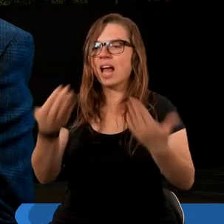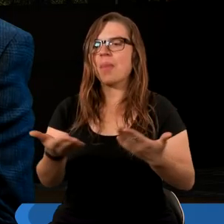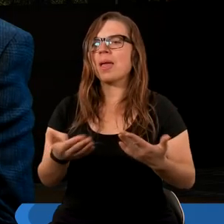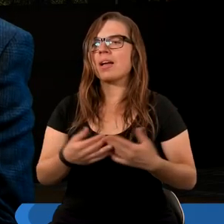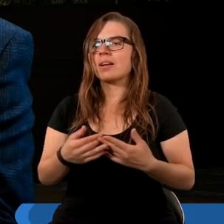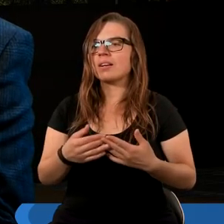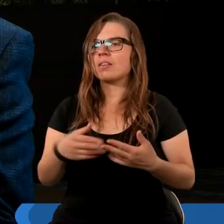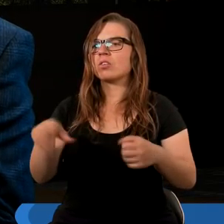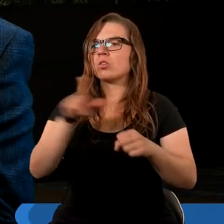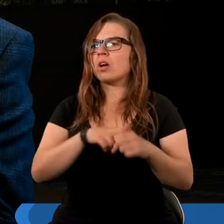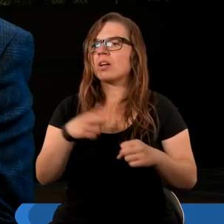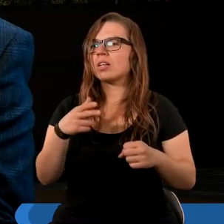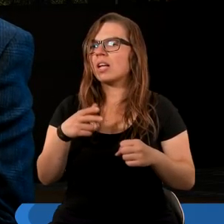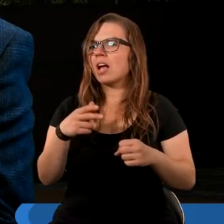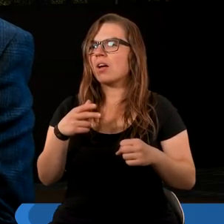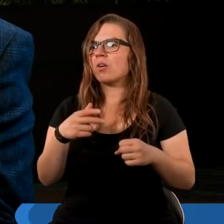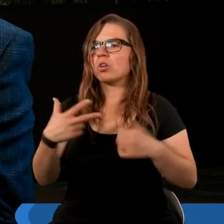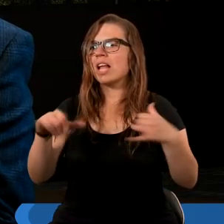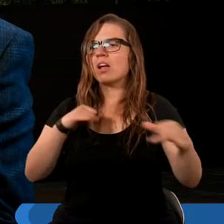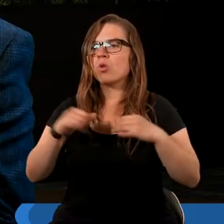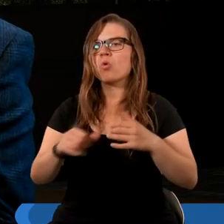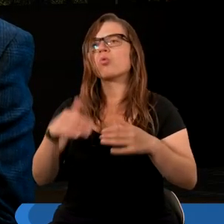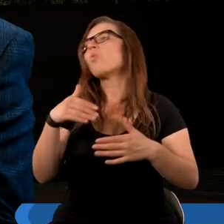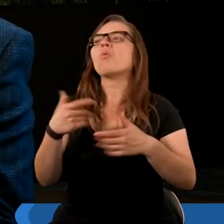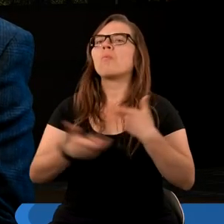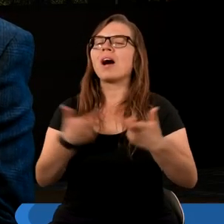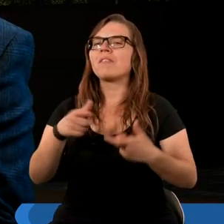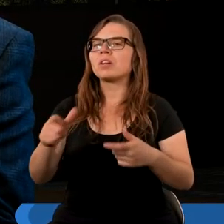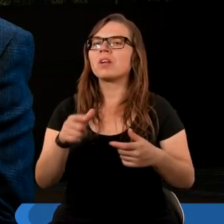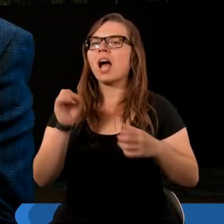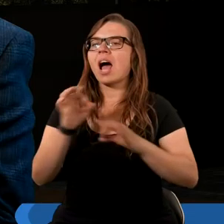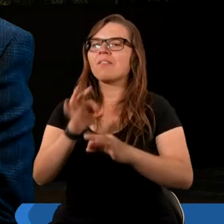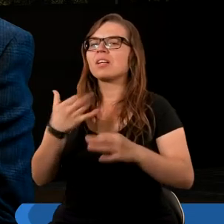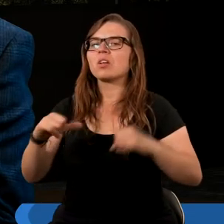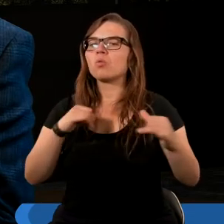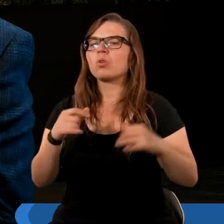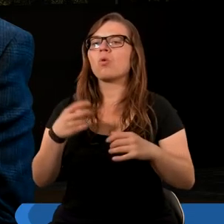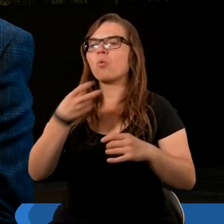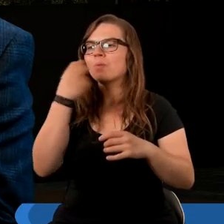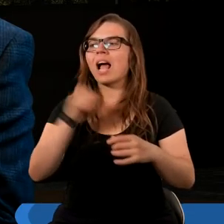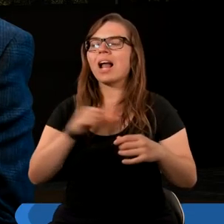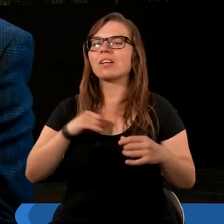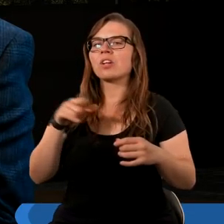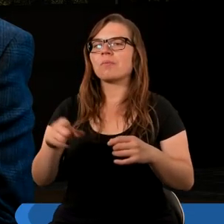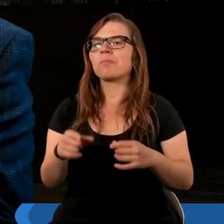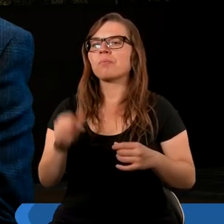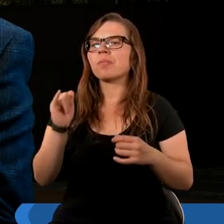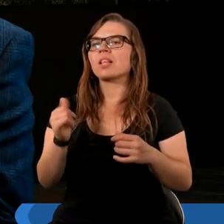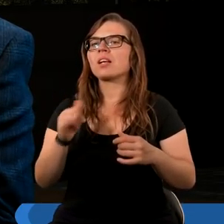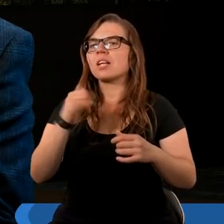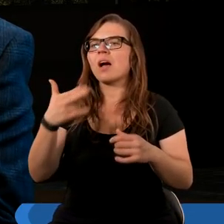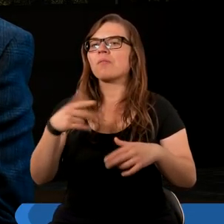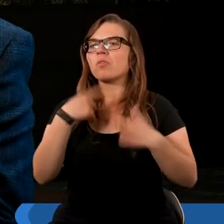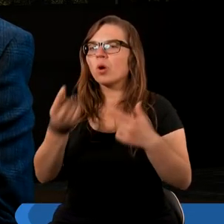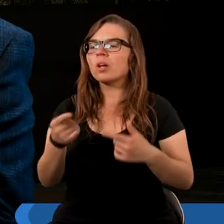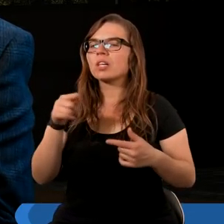wodami, z którą nierząd uprawiali królowie ziemi, a winem jej nierządu upijali się mieszkańcy ziemi. I